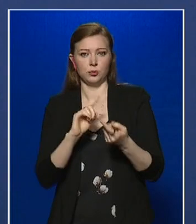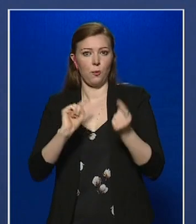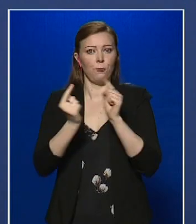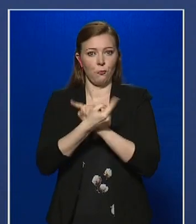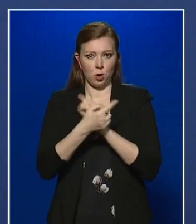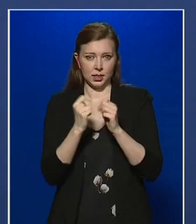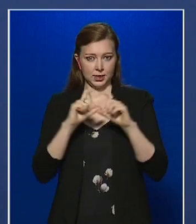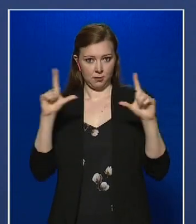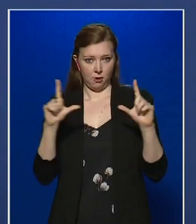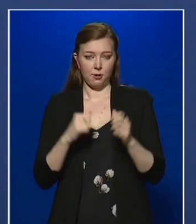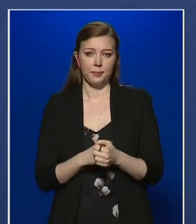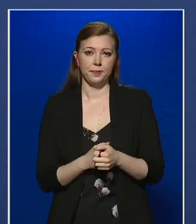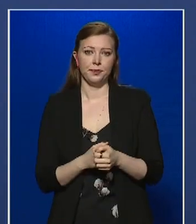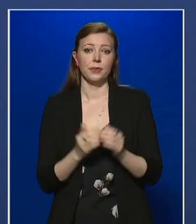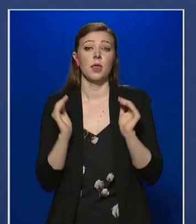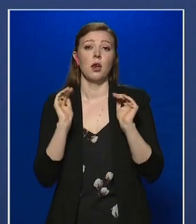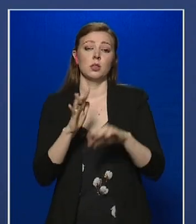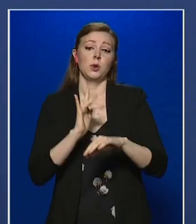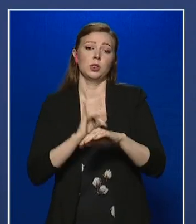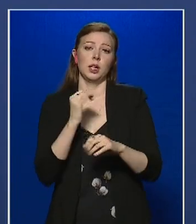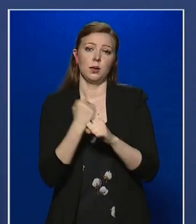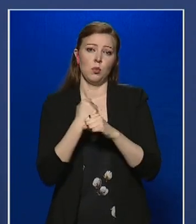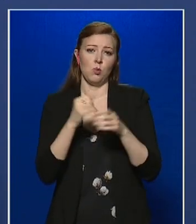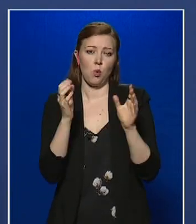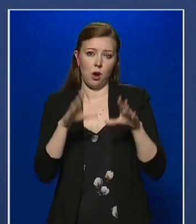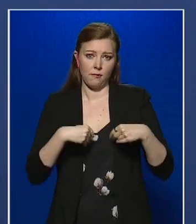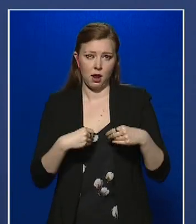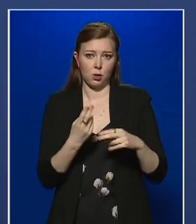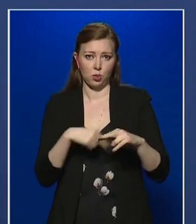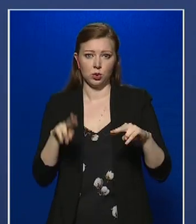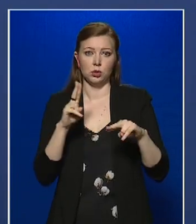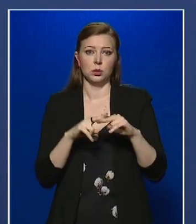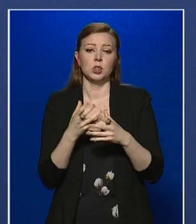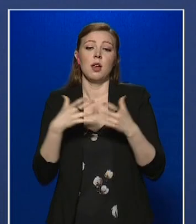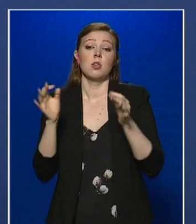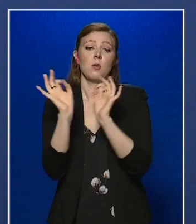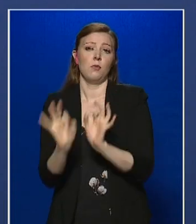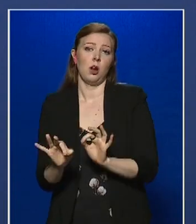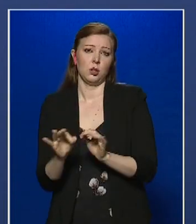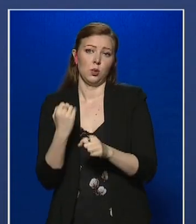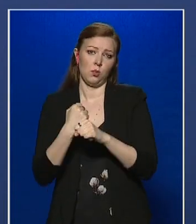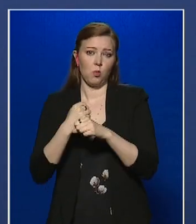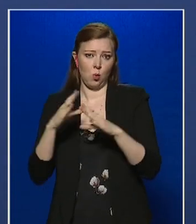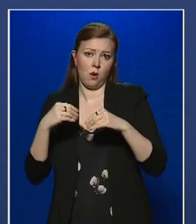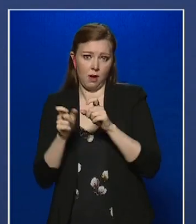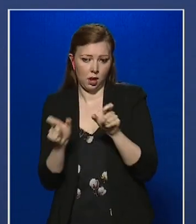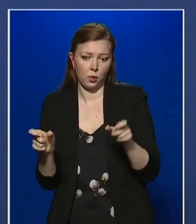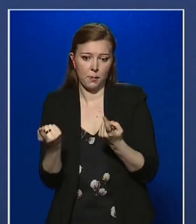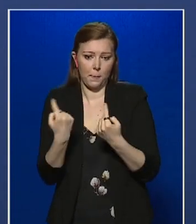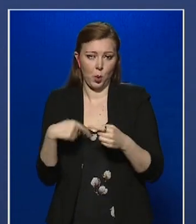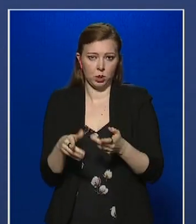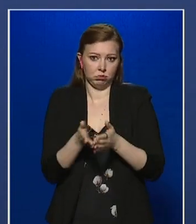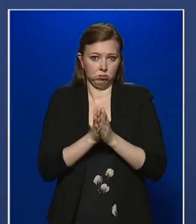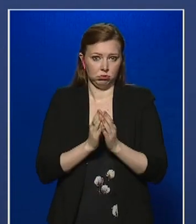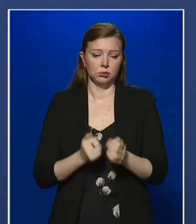képet mutat, a támogatással érintett munkavállalók többsége a nagyobb vállalatok munkavállalói közül kerül